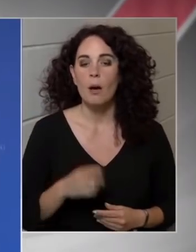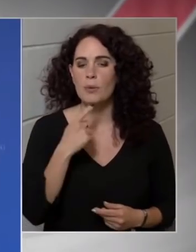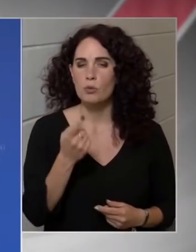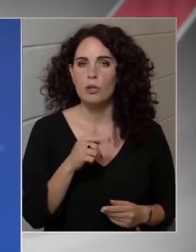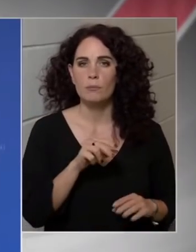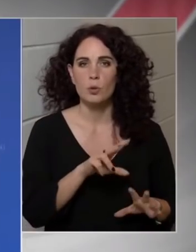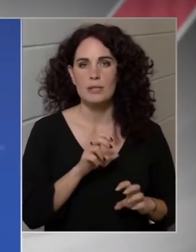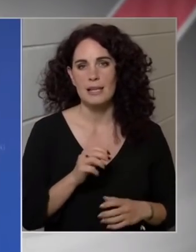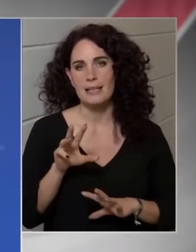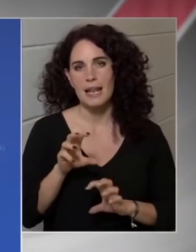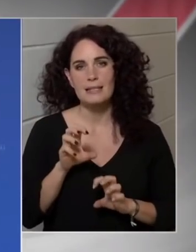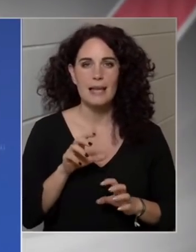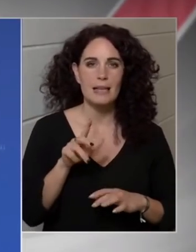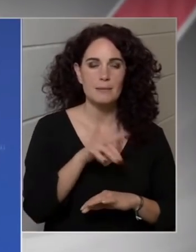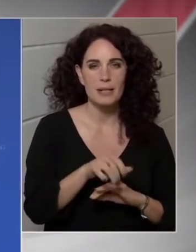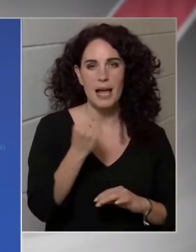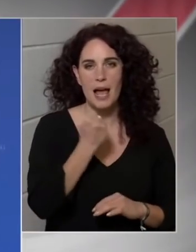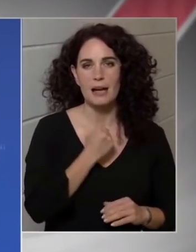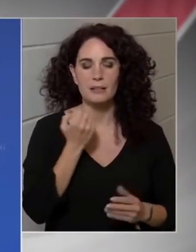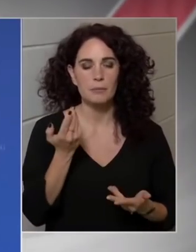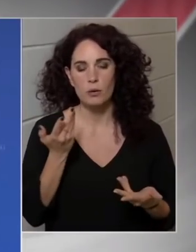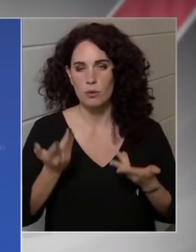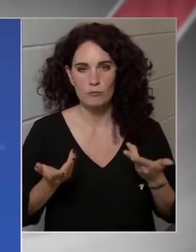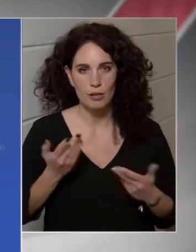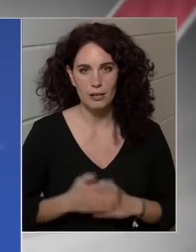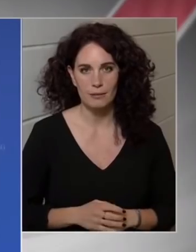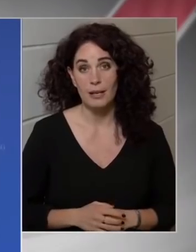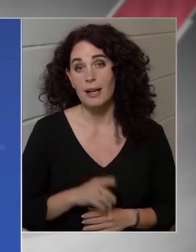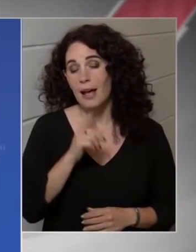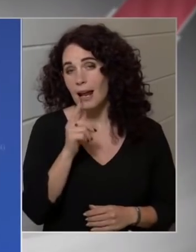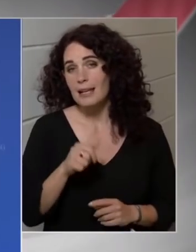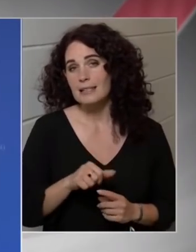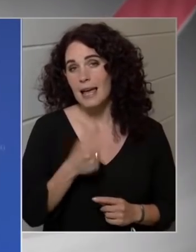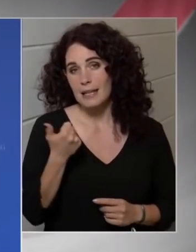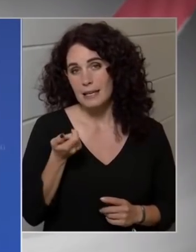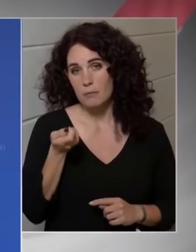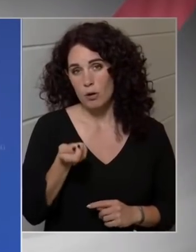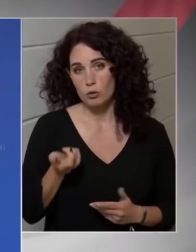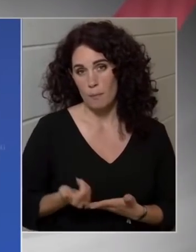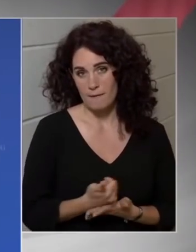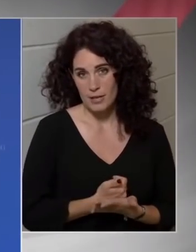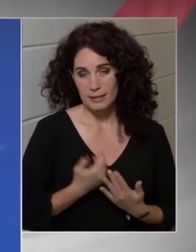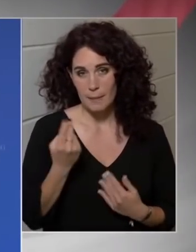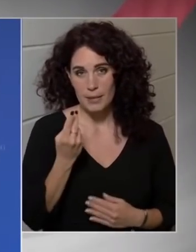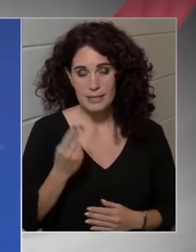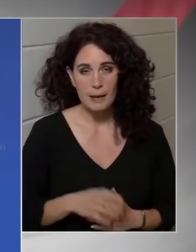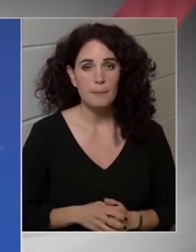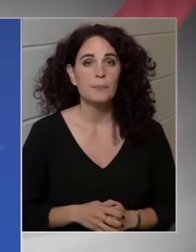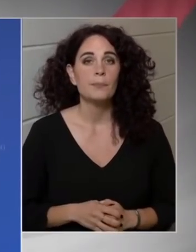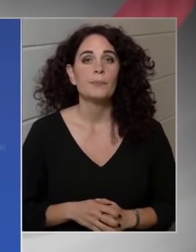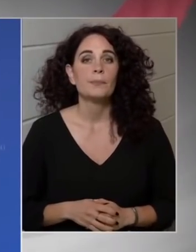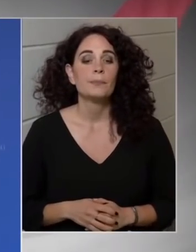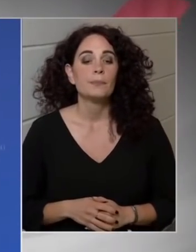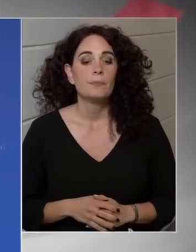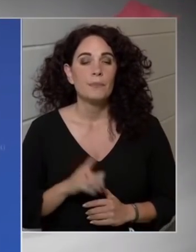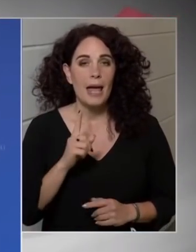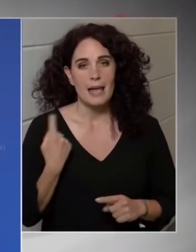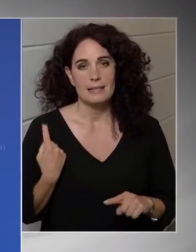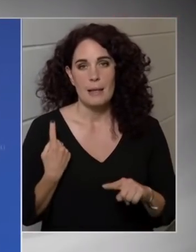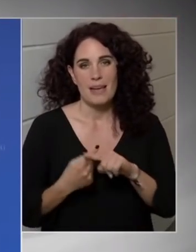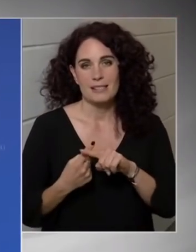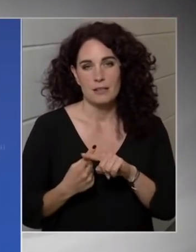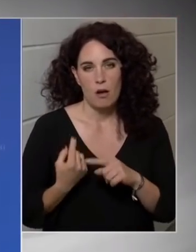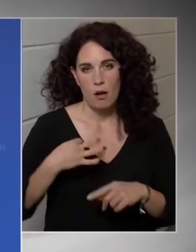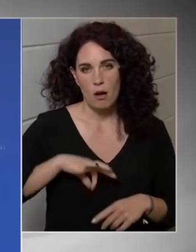900 milliárd között mi a különbség? Az, hogy lesznek egyéb adóbevételek is, de ezek nem extra profit